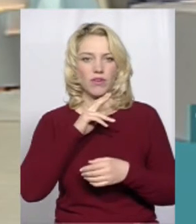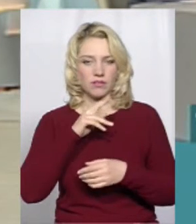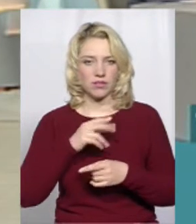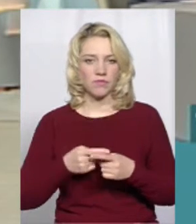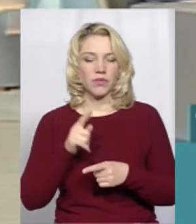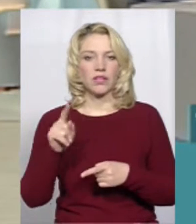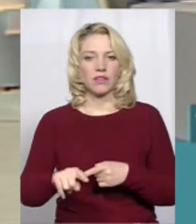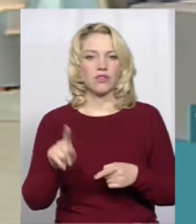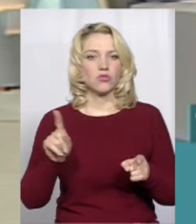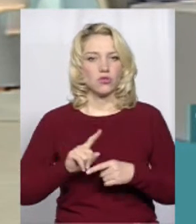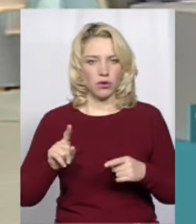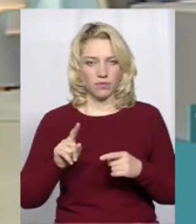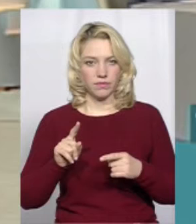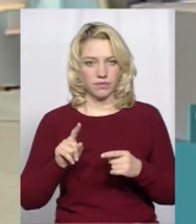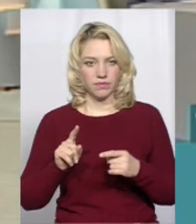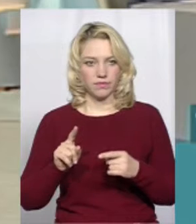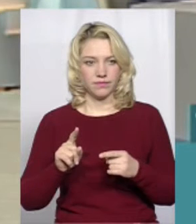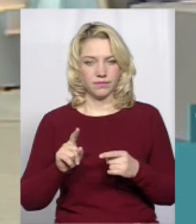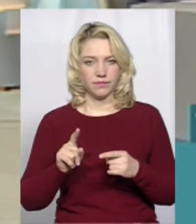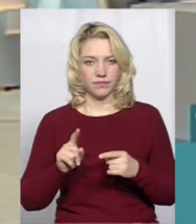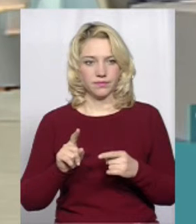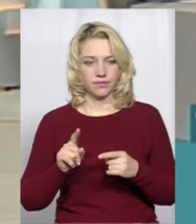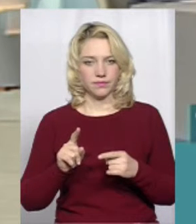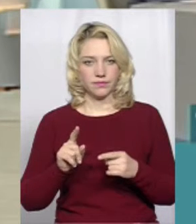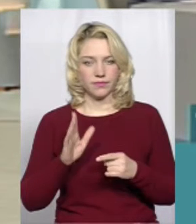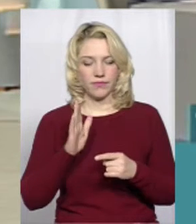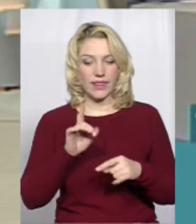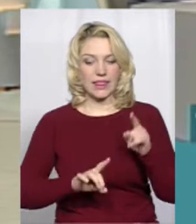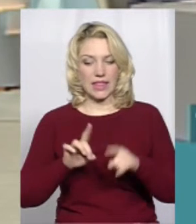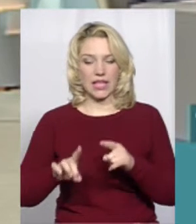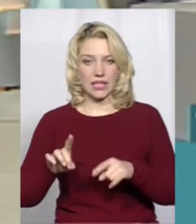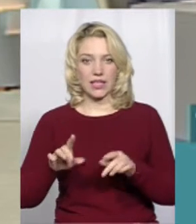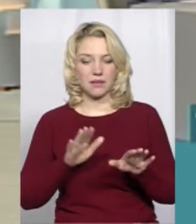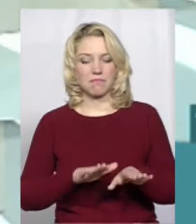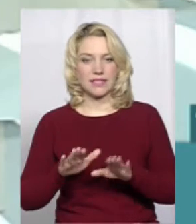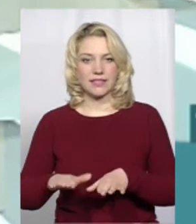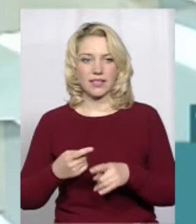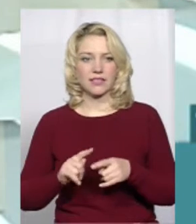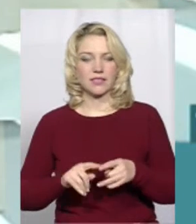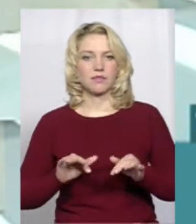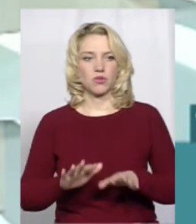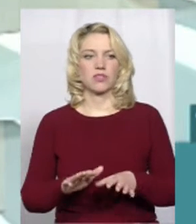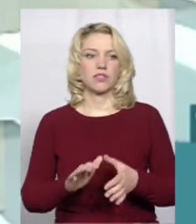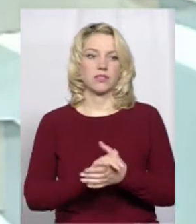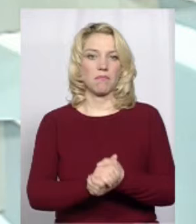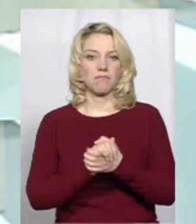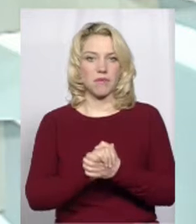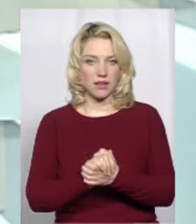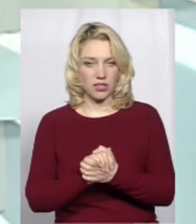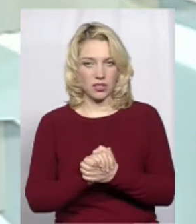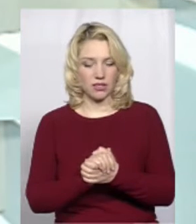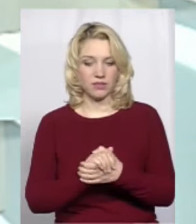Я маю на увазі те, що в деяких місцях цей процес проходить дуже мирно,